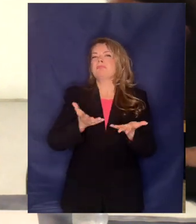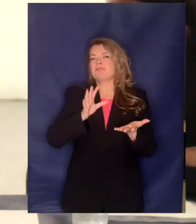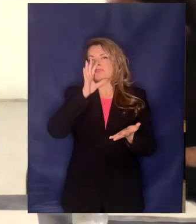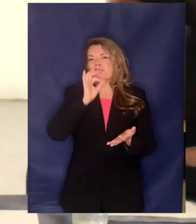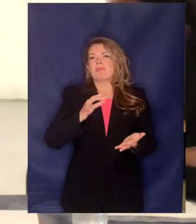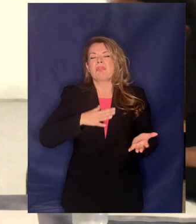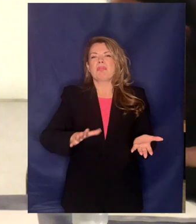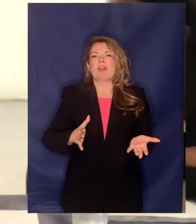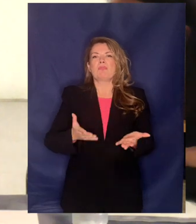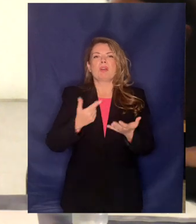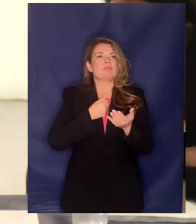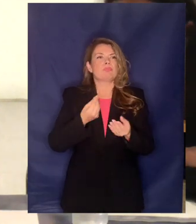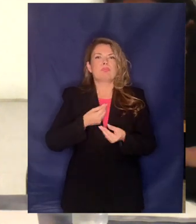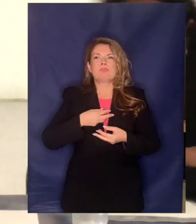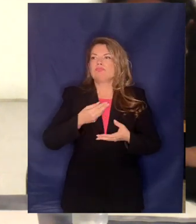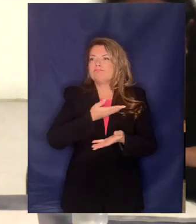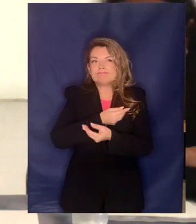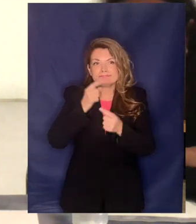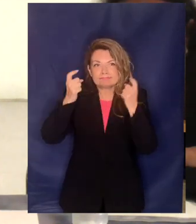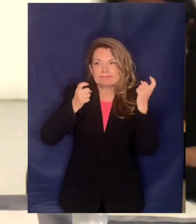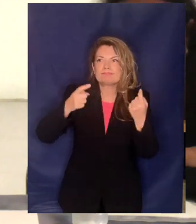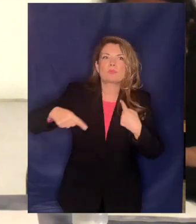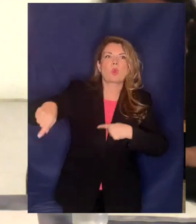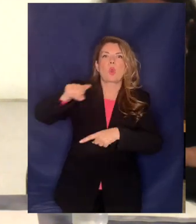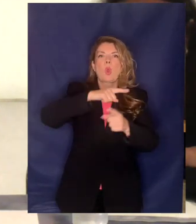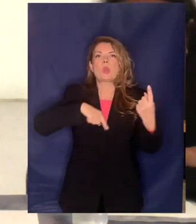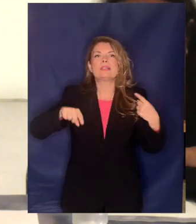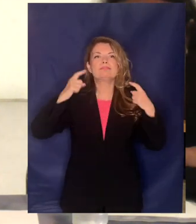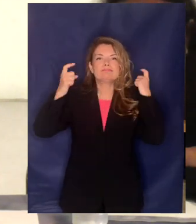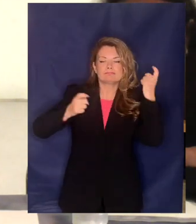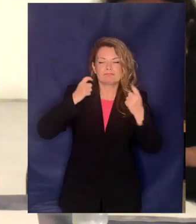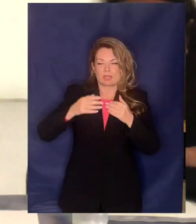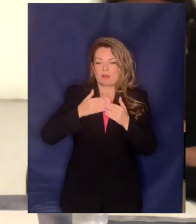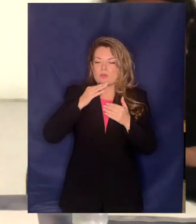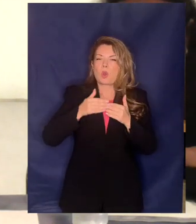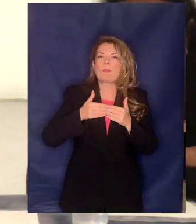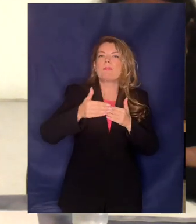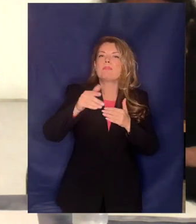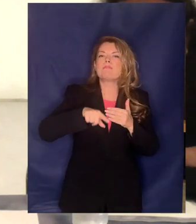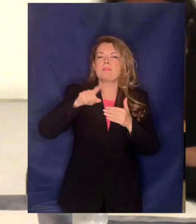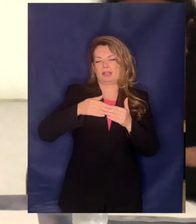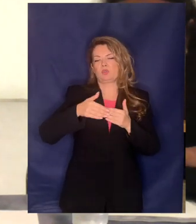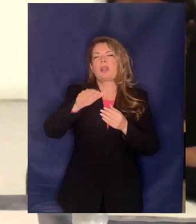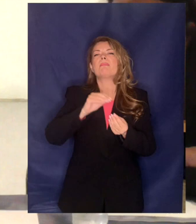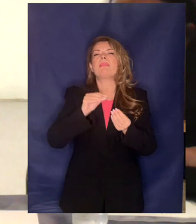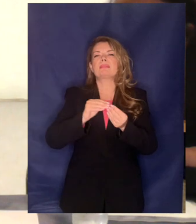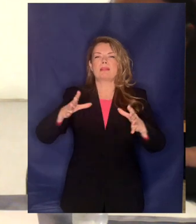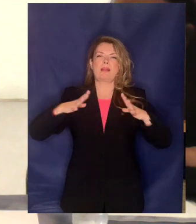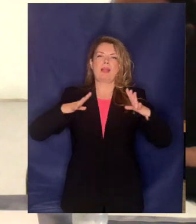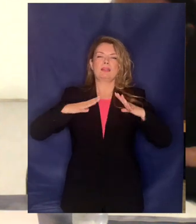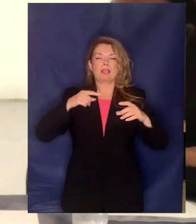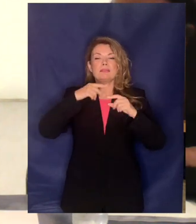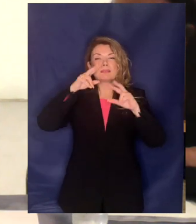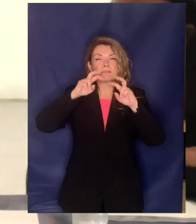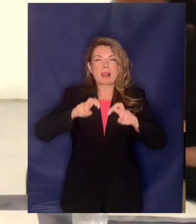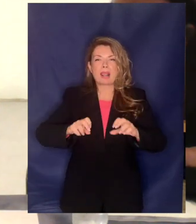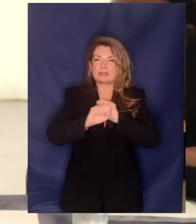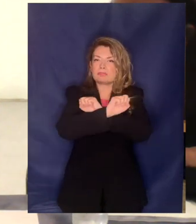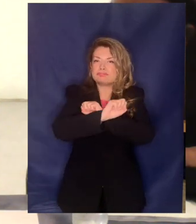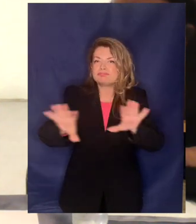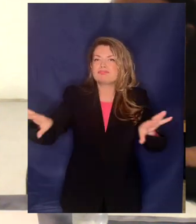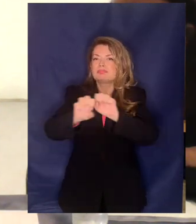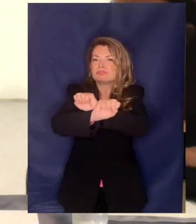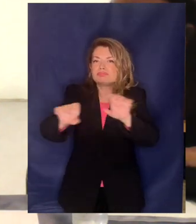περισσότερο το ερέθισμα για να μελετήσετε αυτές τις μέρες που θα είναι και λίγο πιο χαλαρές αυτή τη μελέτη που δεν είναι και